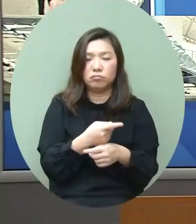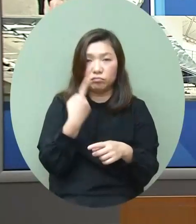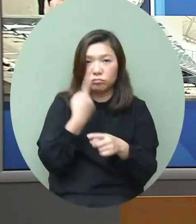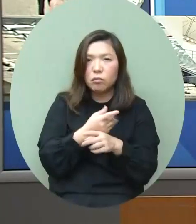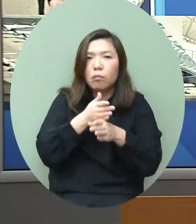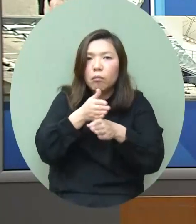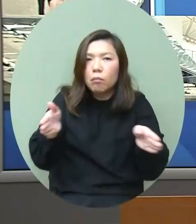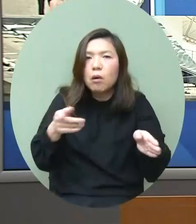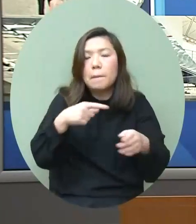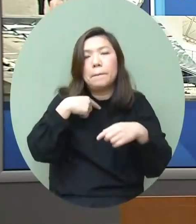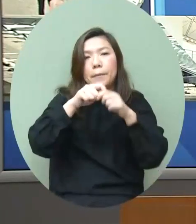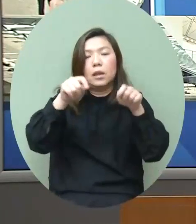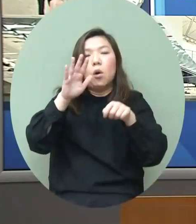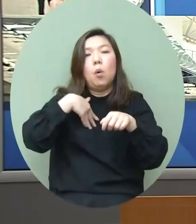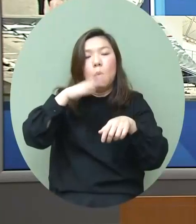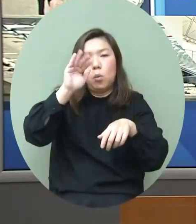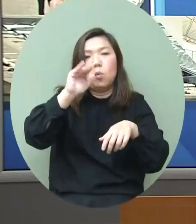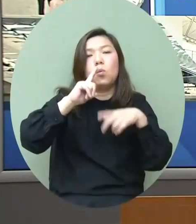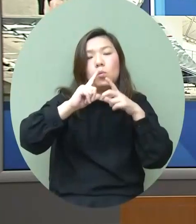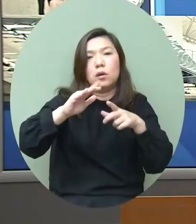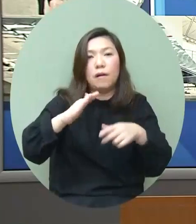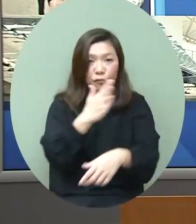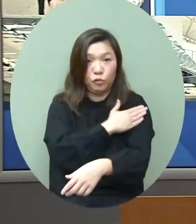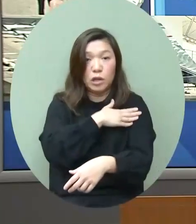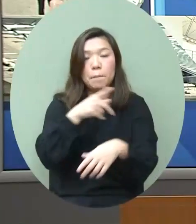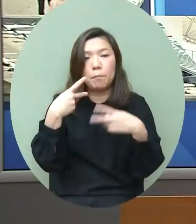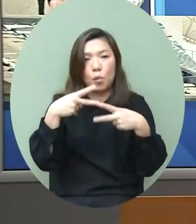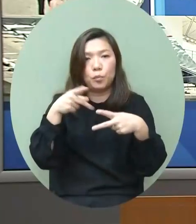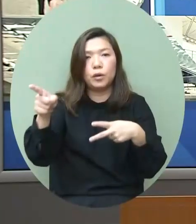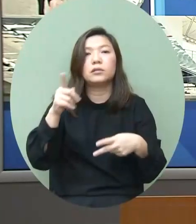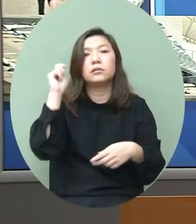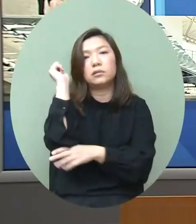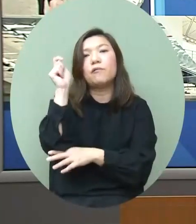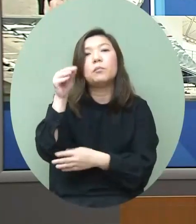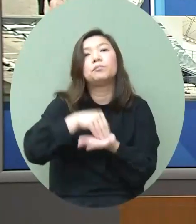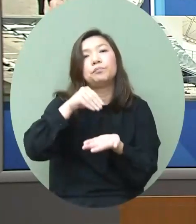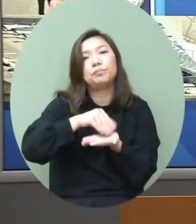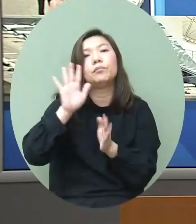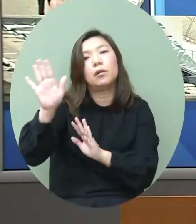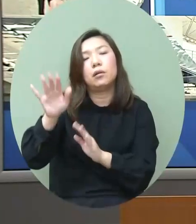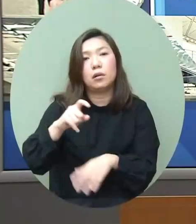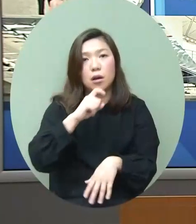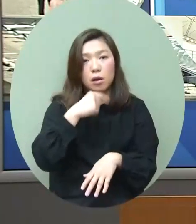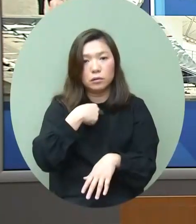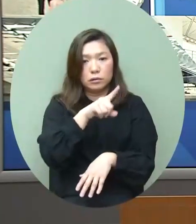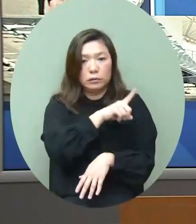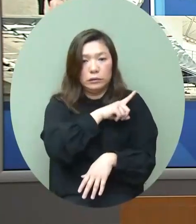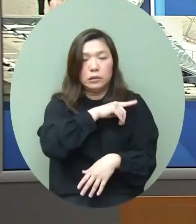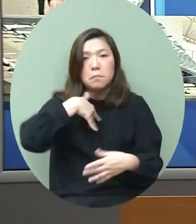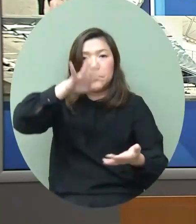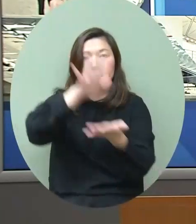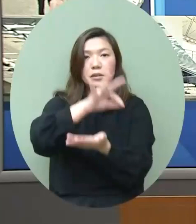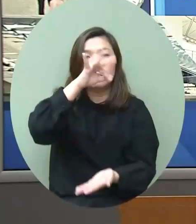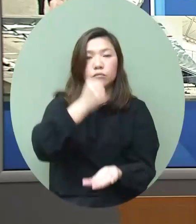觀的問題我可以回答負責的部門一定是社會福利署因為本人曾經當過三年